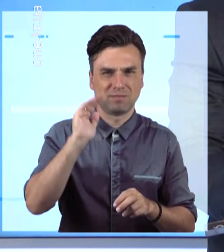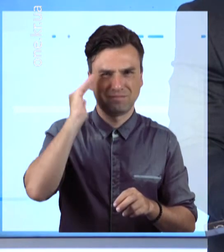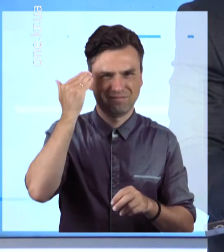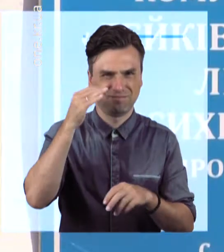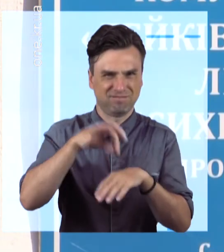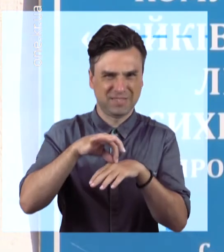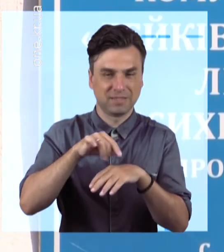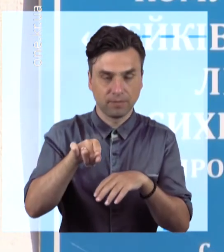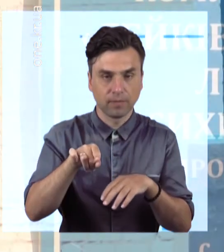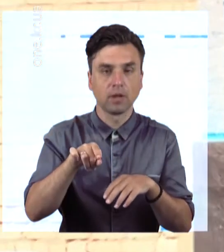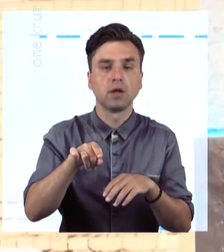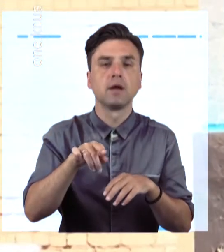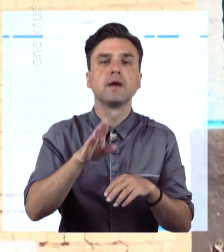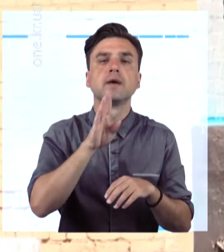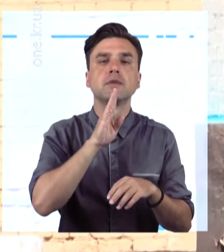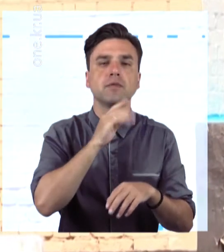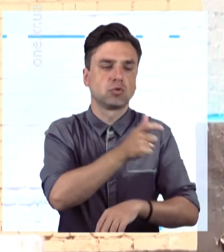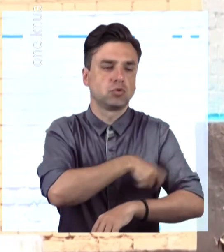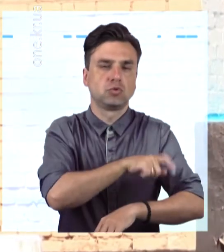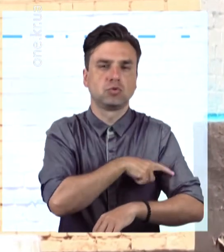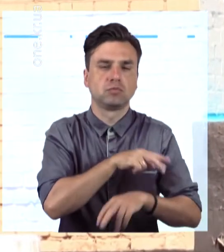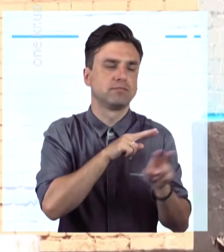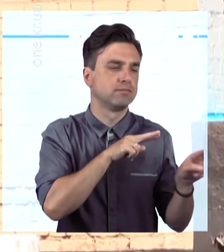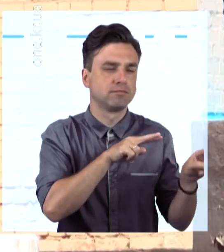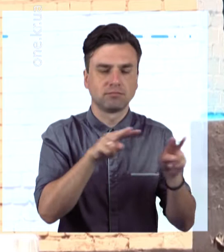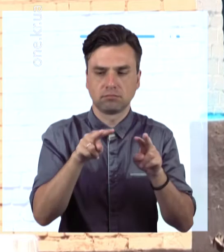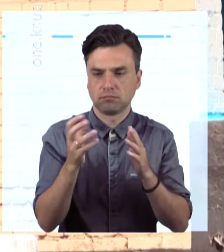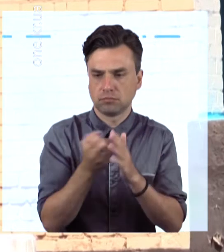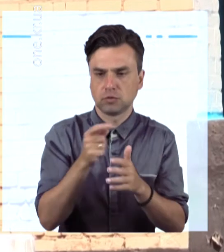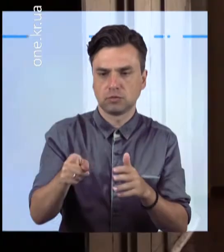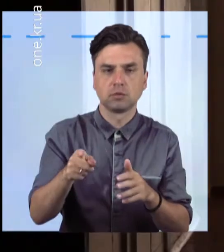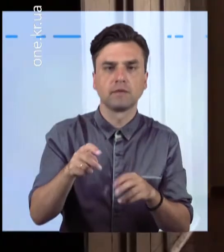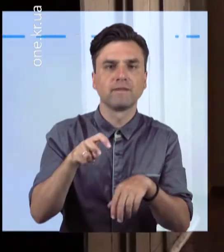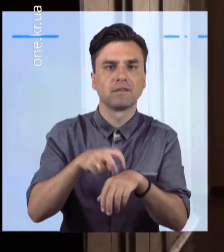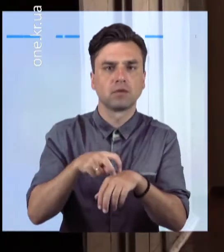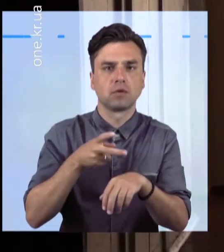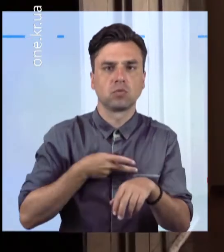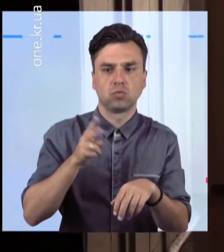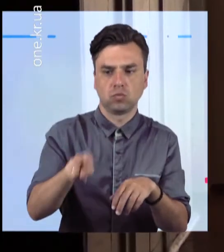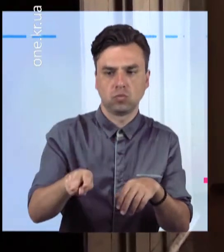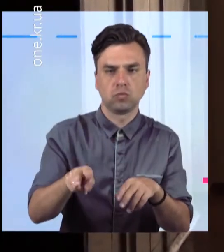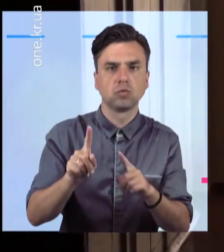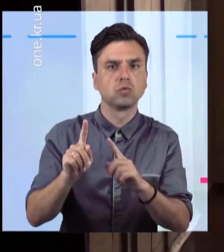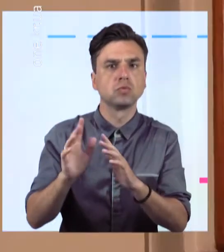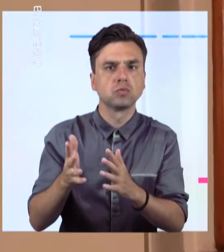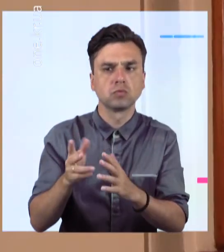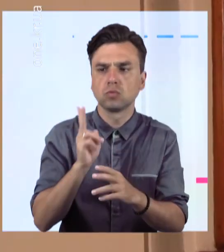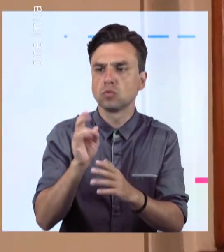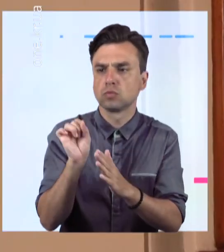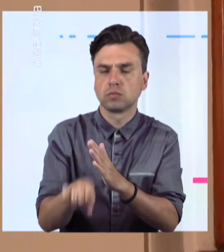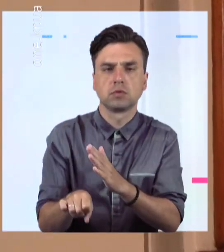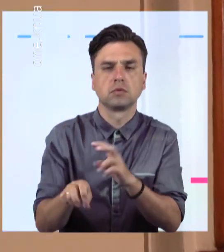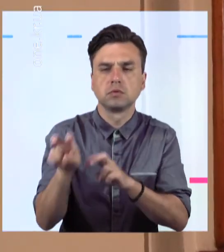знайшла мертвим санітара. У той же час і виявили зникнення з палати 21-річного пацієнта лікарні Івана